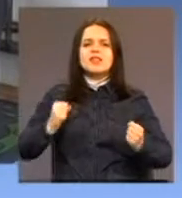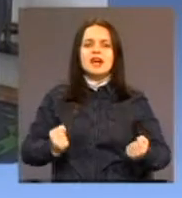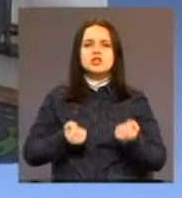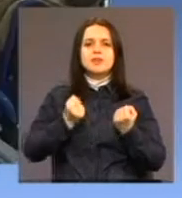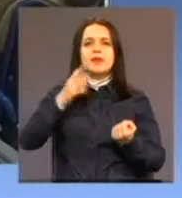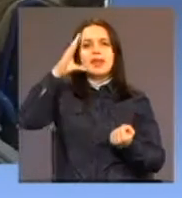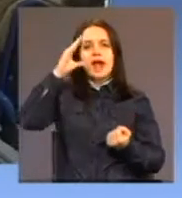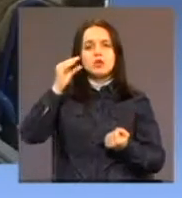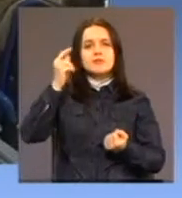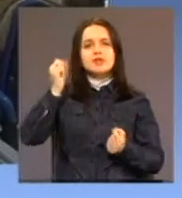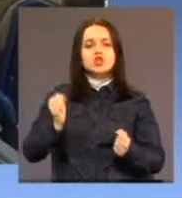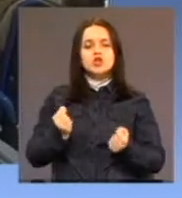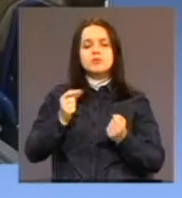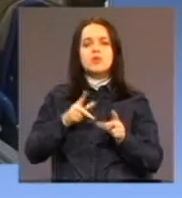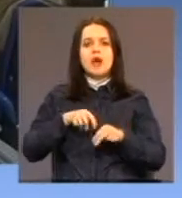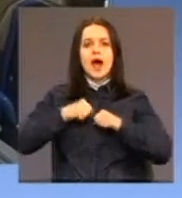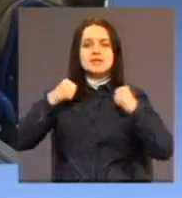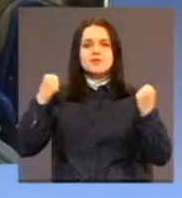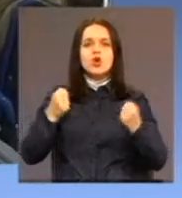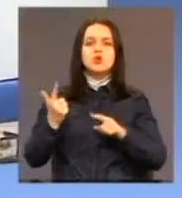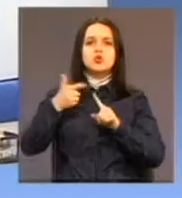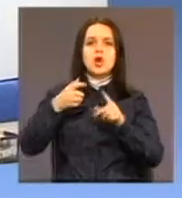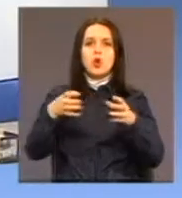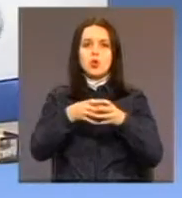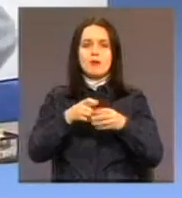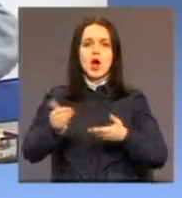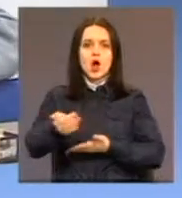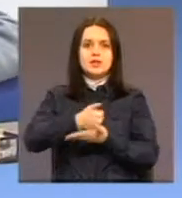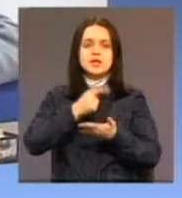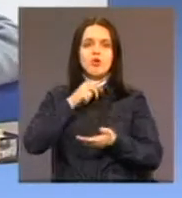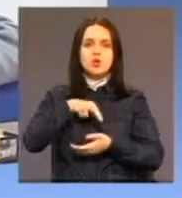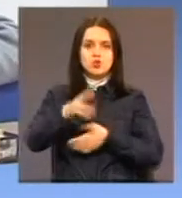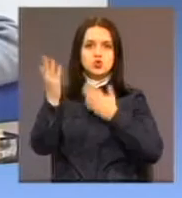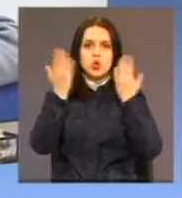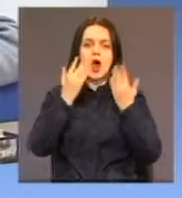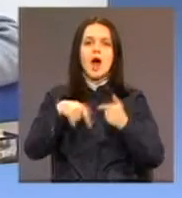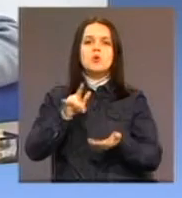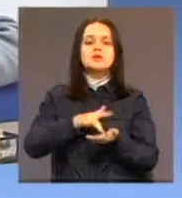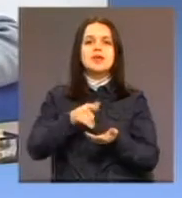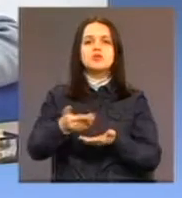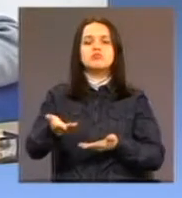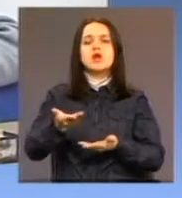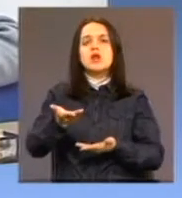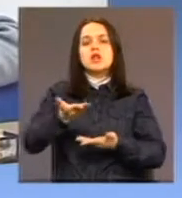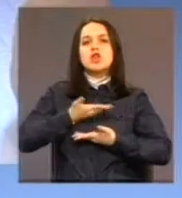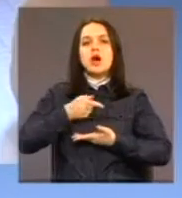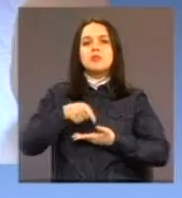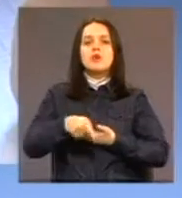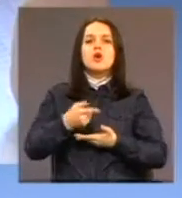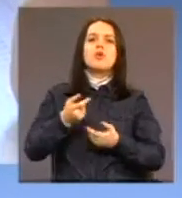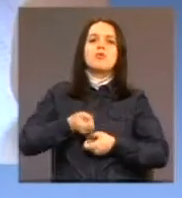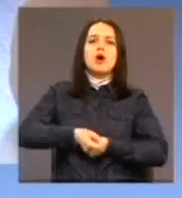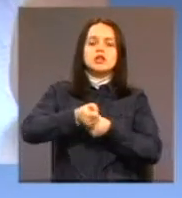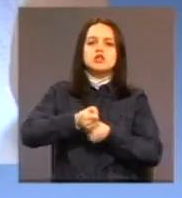teškoćama u razvoju, druga grupa jesu korisnici koji pohađaju u školu, a u centru borave da bi dobili podršku u pogledu savladavanja